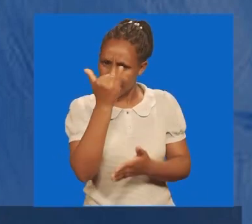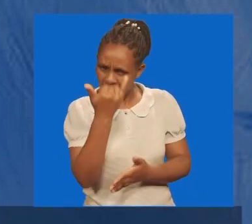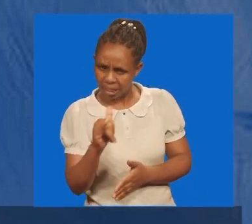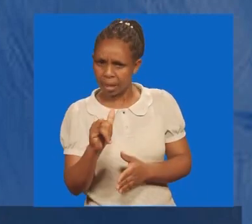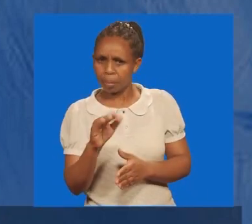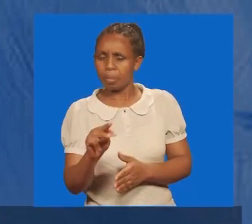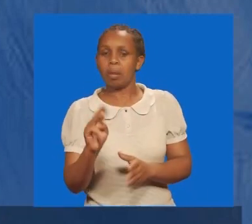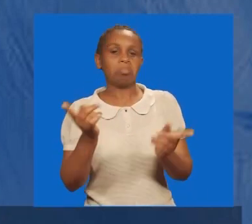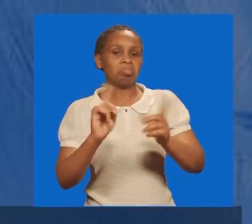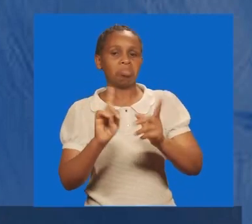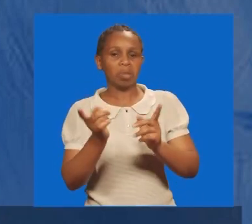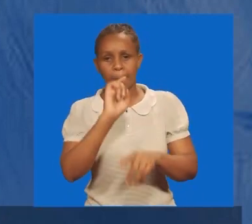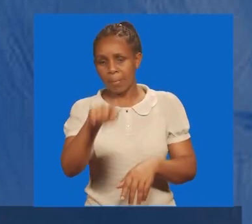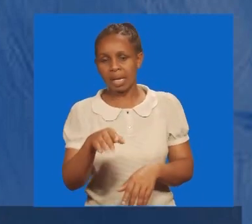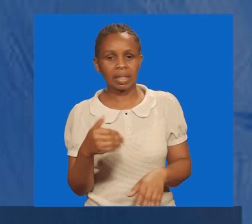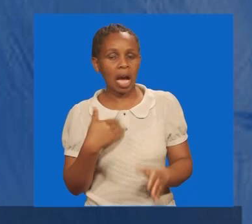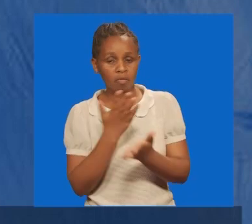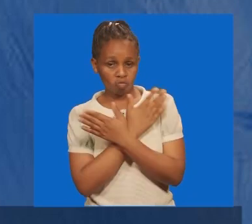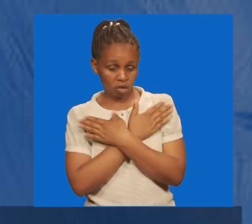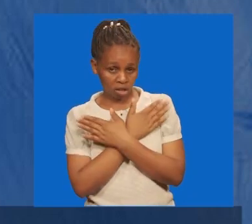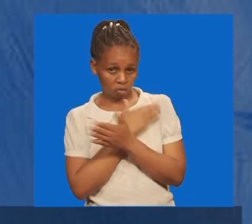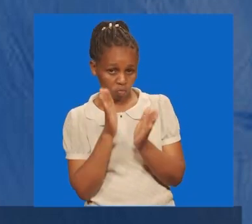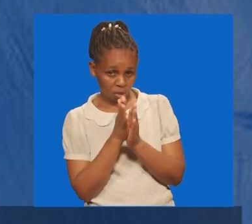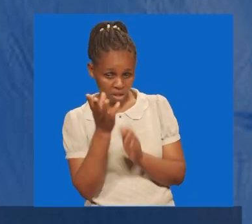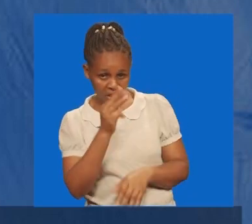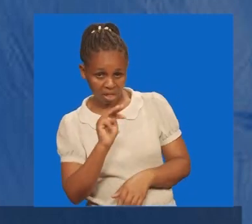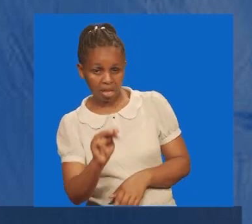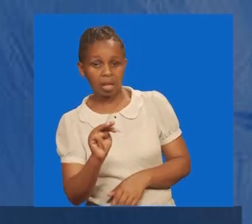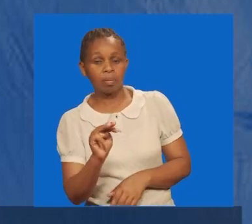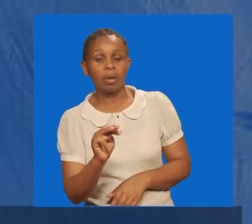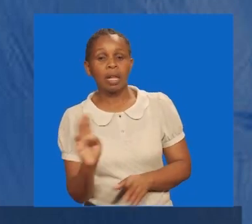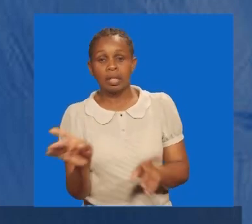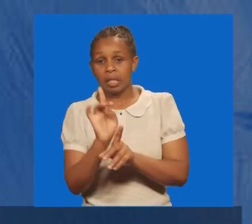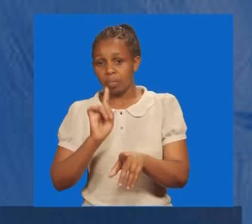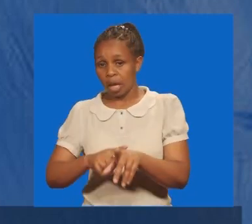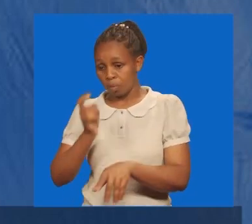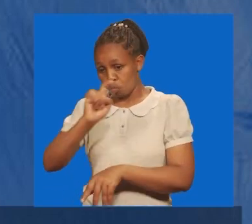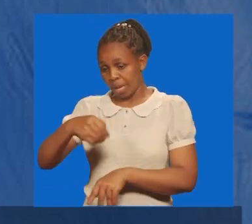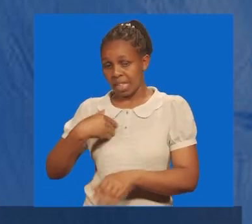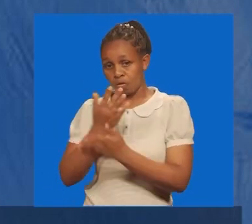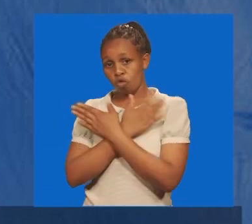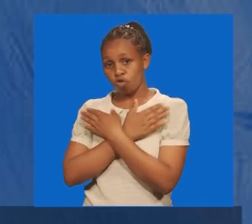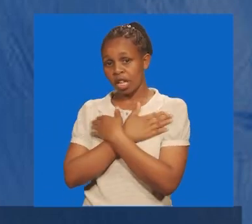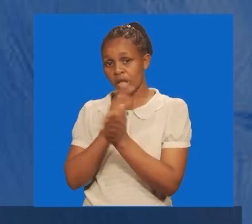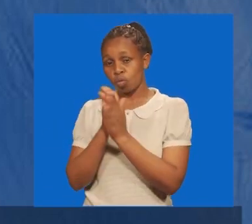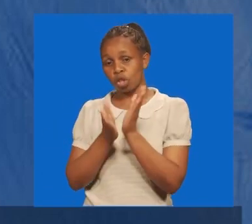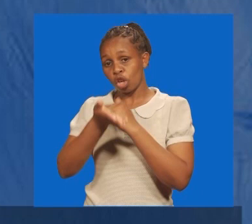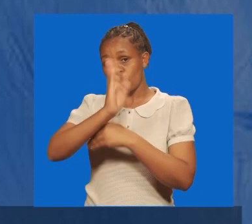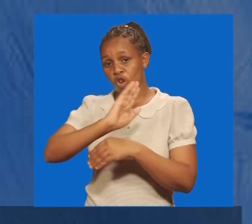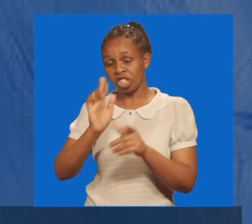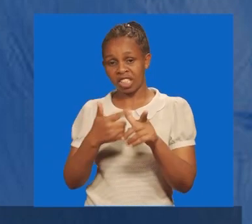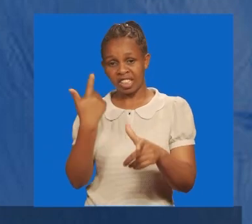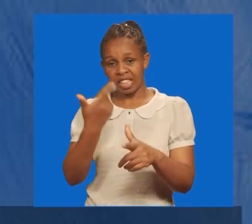na ufanya urafiki. Maana anaye ufanya urafiki na mungu, basi, anakuwa ametetewa.